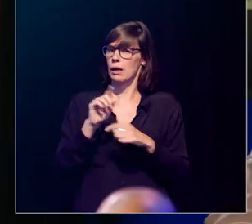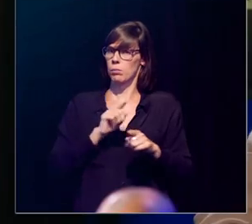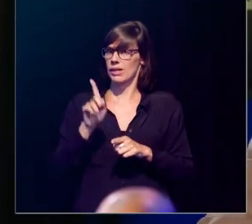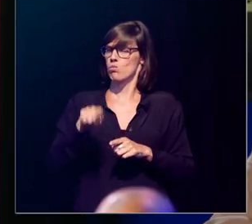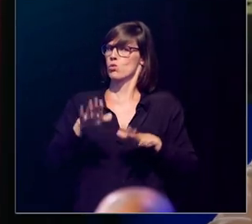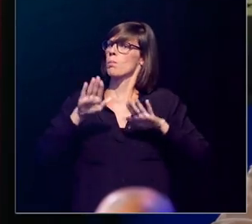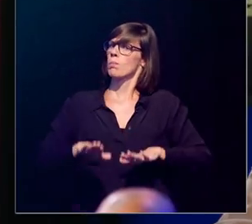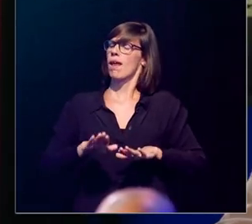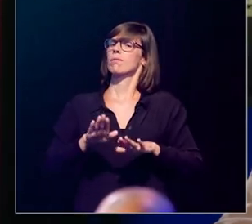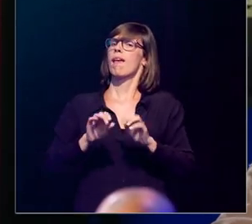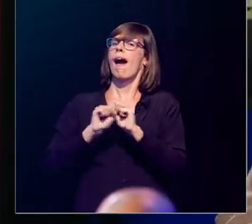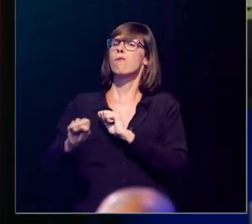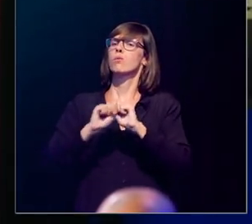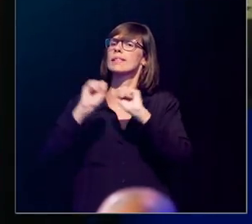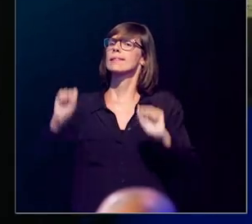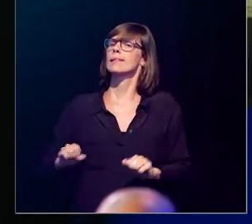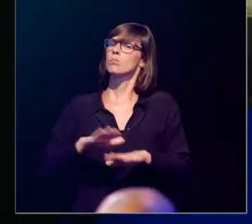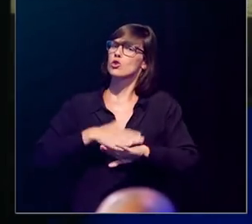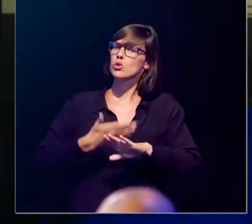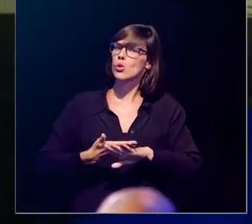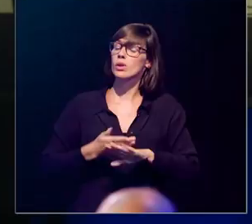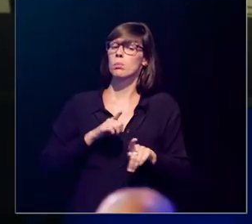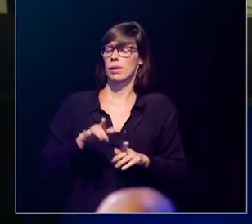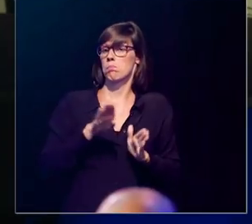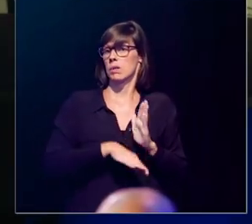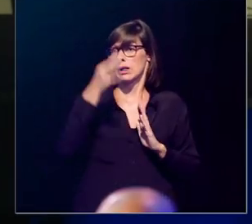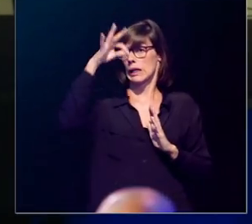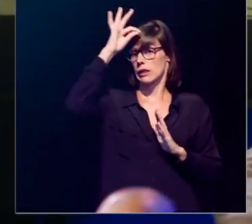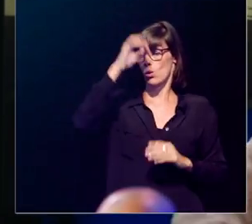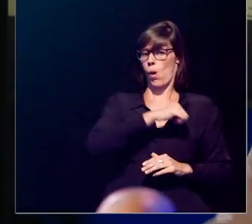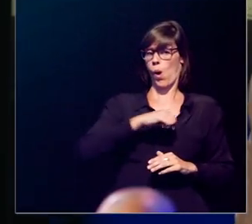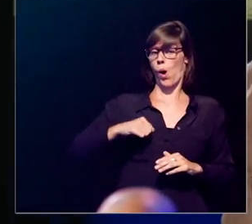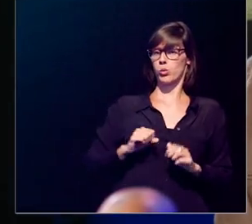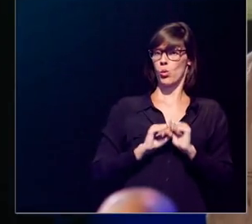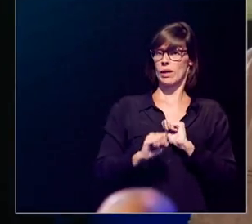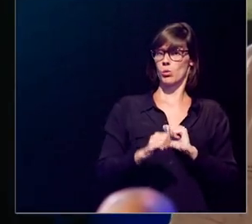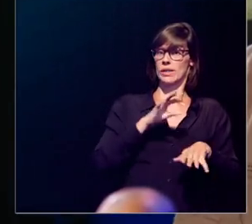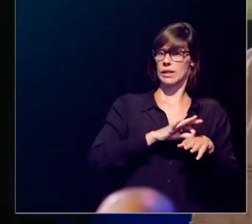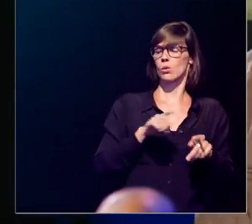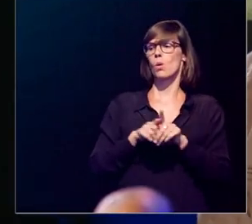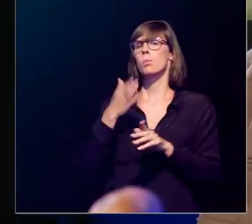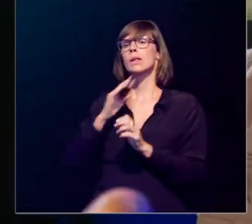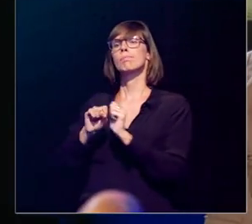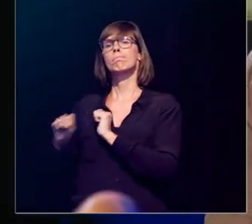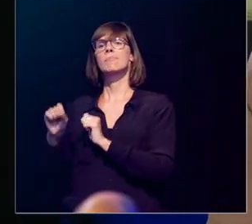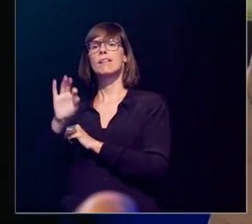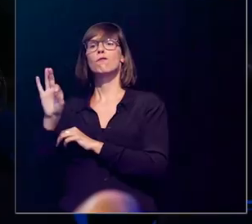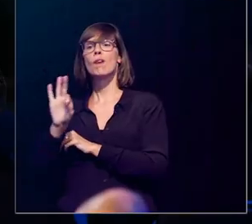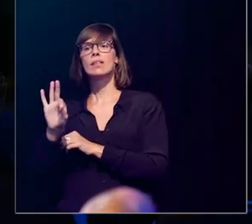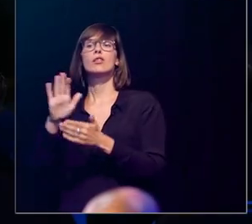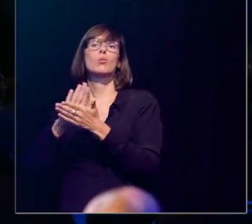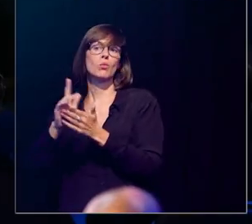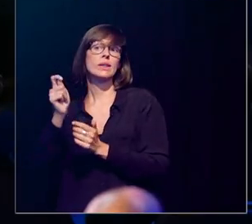afweersysteem gezond te houden. Minder risico op die auto-immuunziekte en een betere verdediging tegenover infecties,